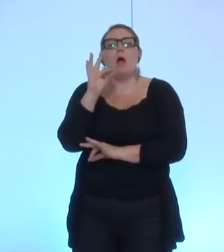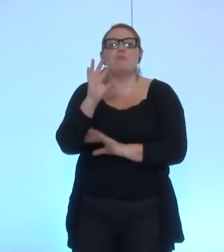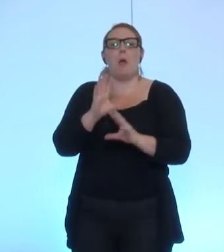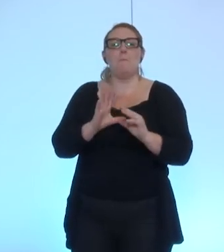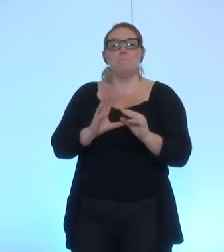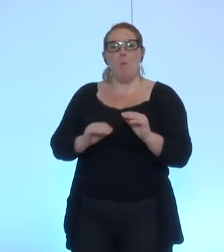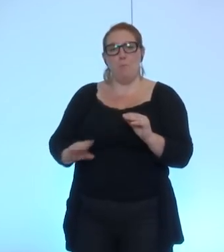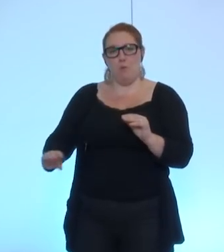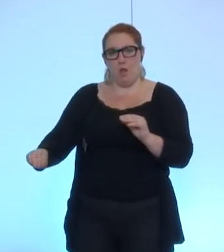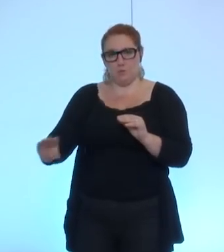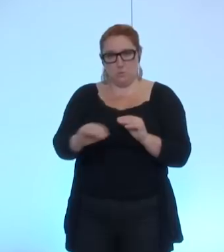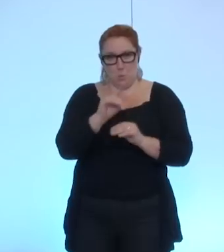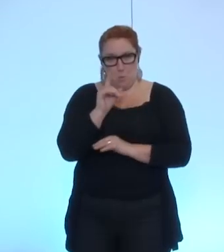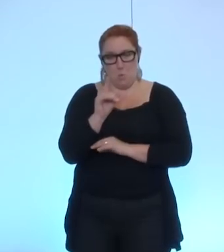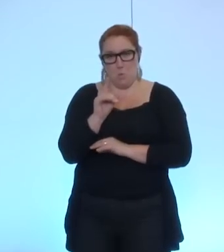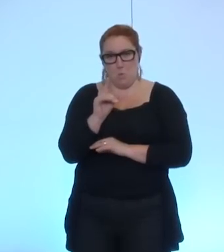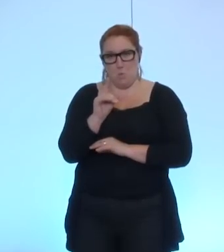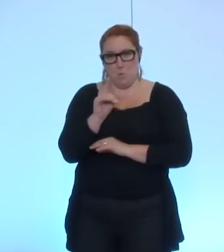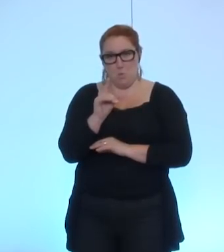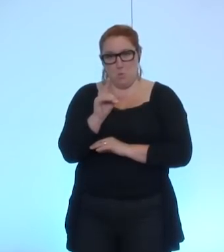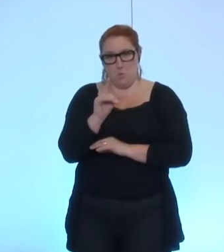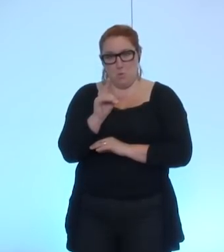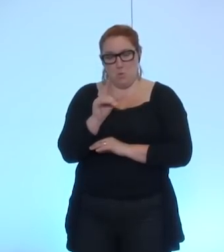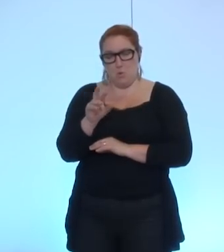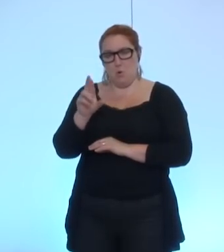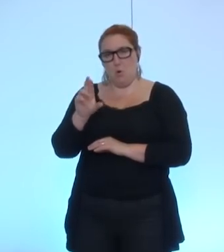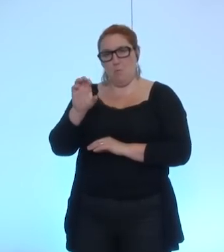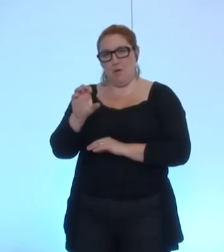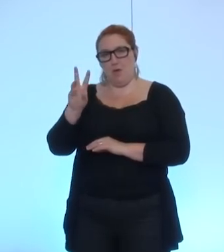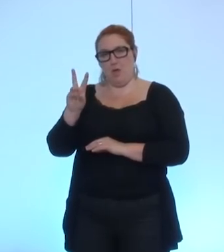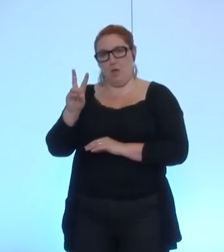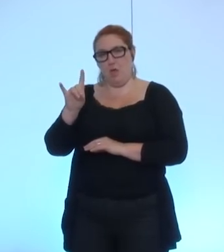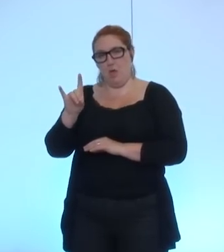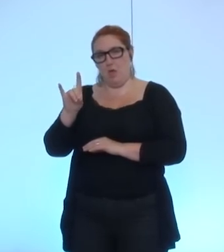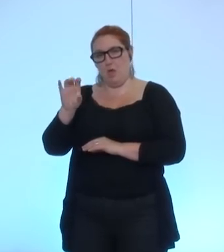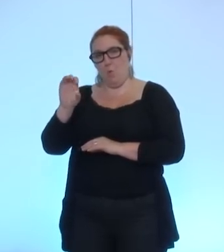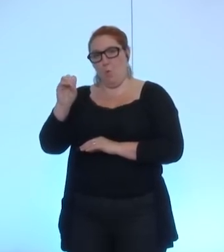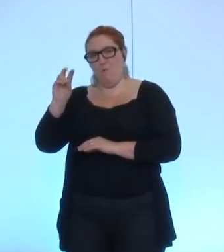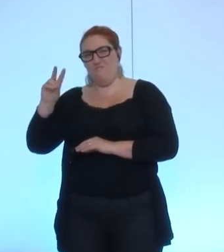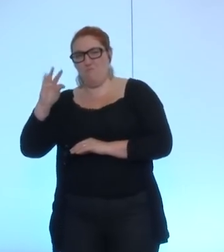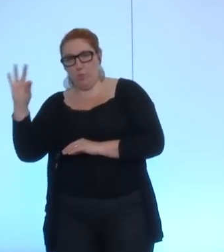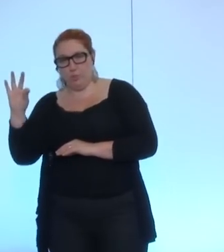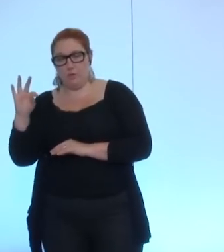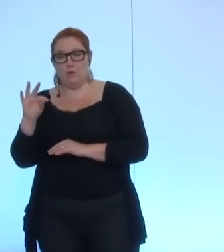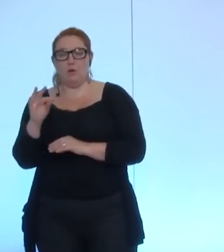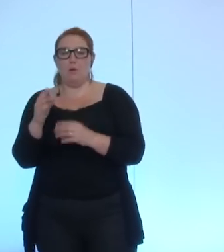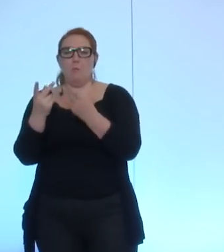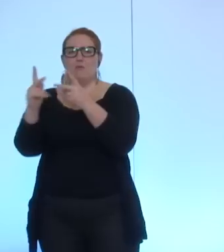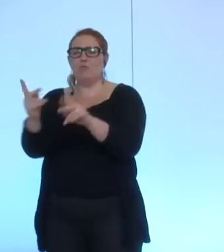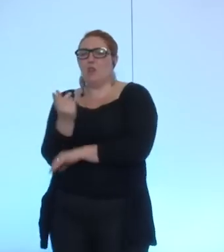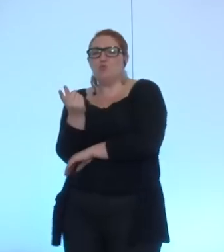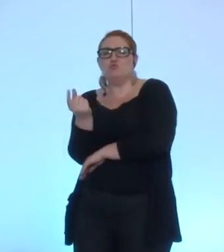population de Réovot notre ville jumelle victime d'au moins quatre